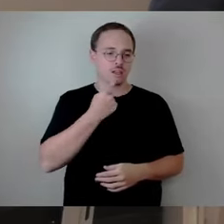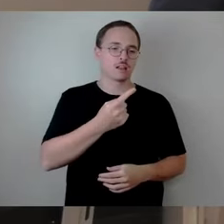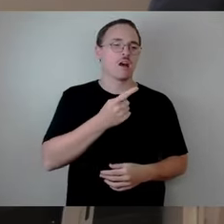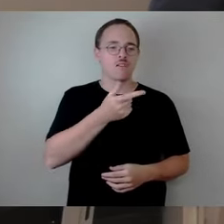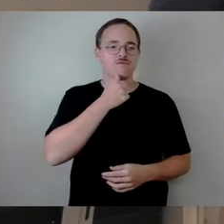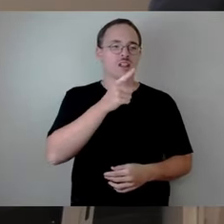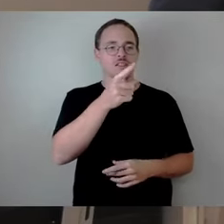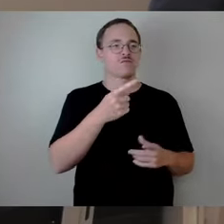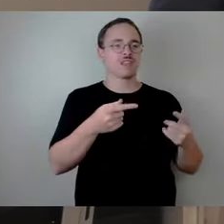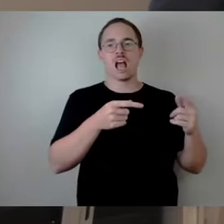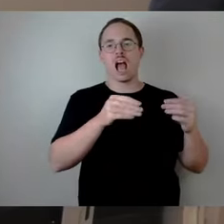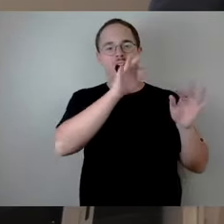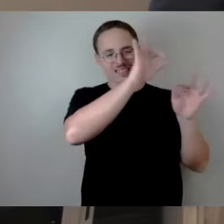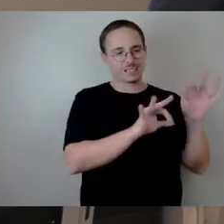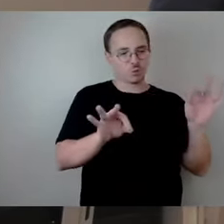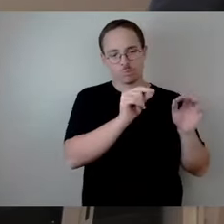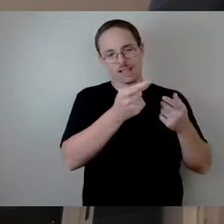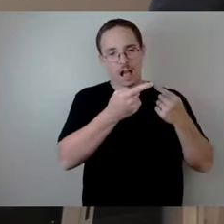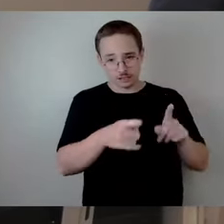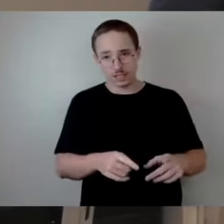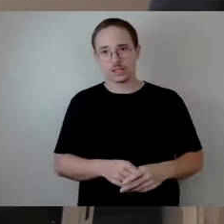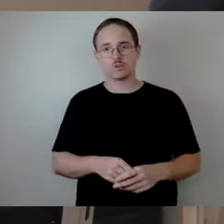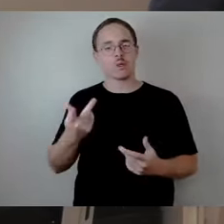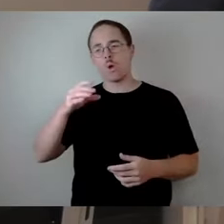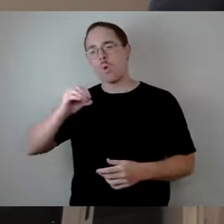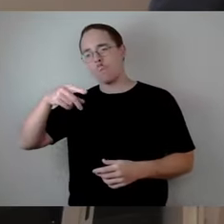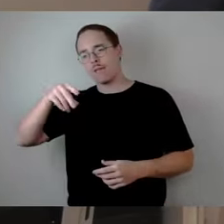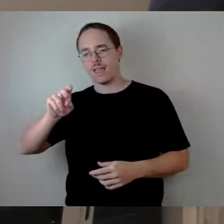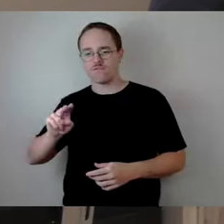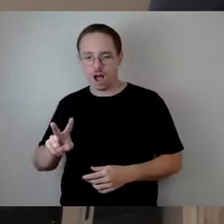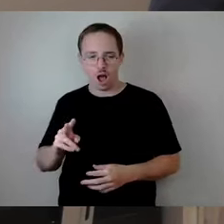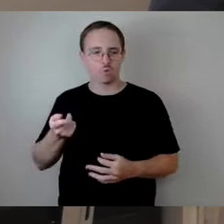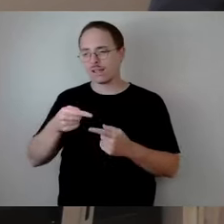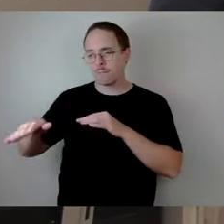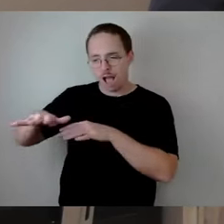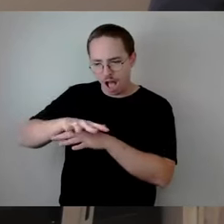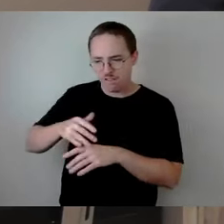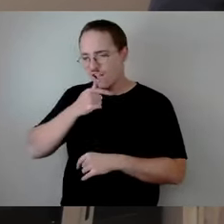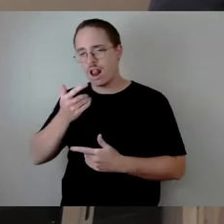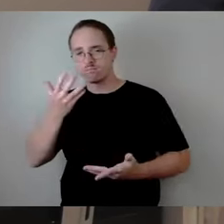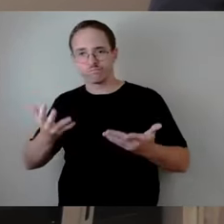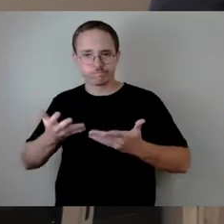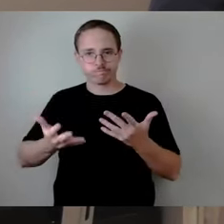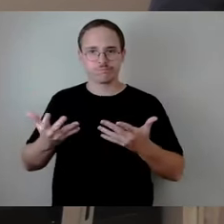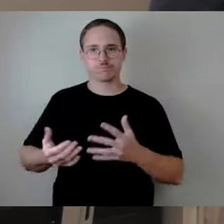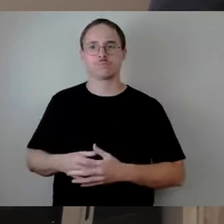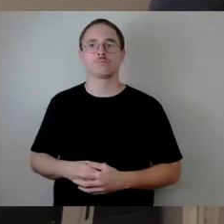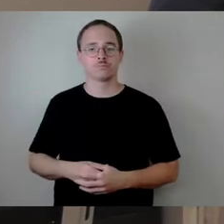sagt, wir hätten gerne PV oder wir hätten gerne hier noch einen Park, das ist ganz normal, dass man in